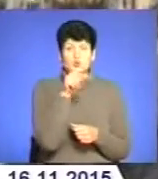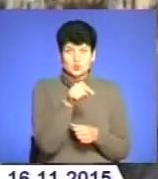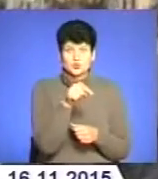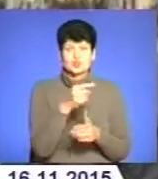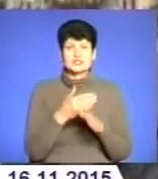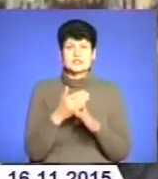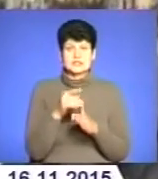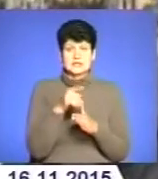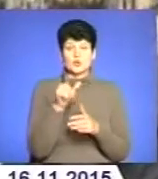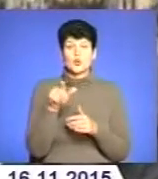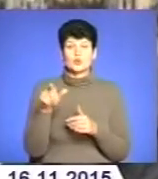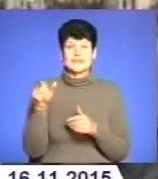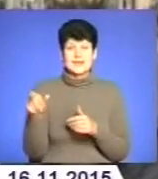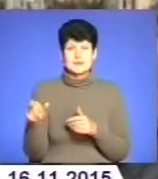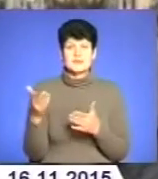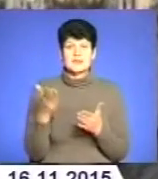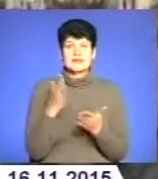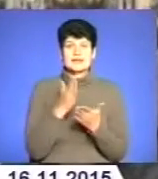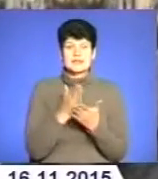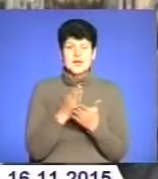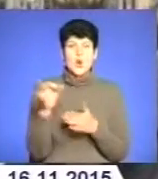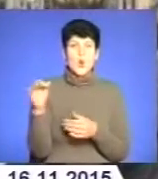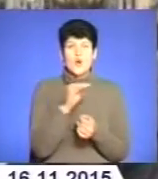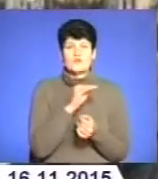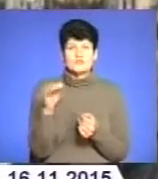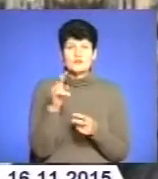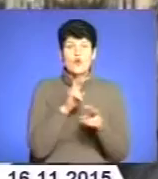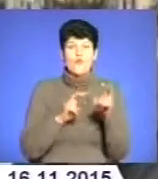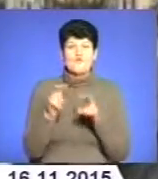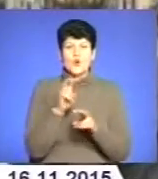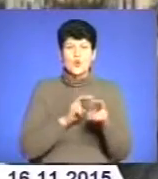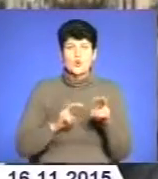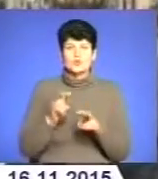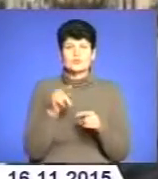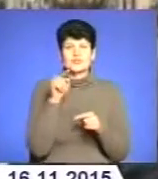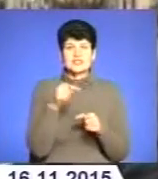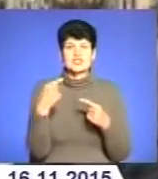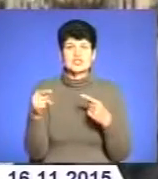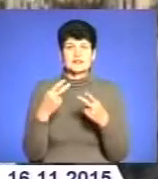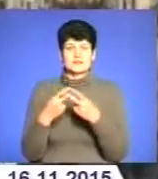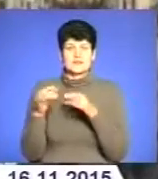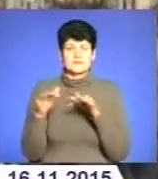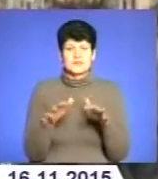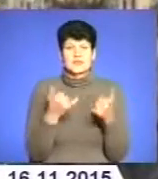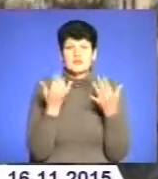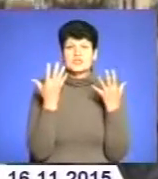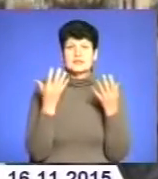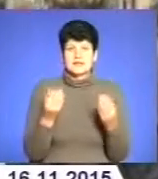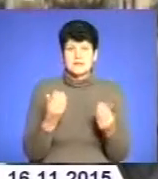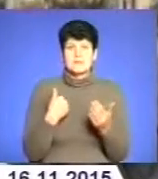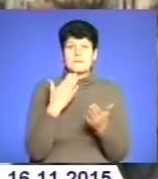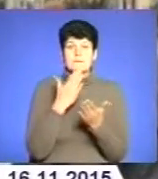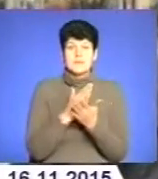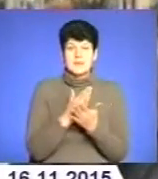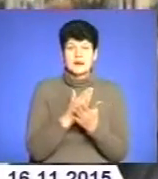людей, які знаходяться офіційно в розшуку і проходять по тих чи інших кримінальних провадженням. На сьогоднішній день ми маємо,